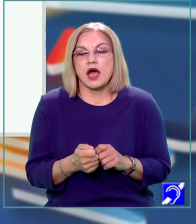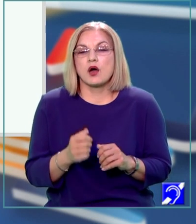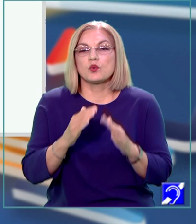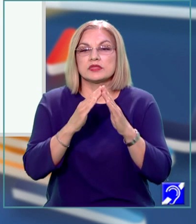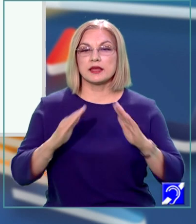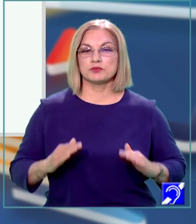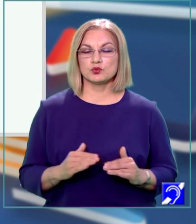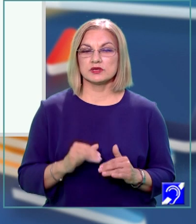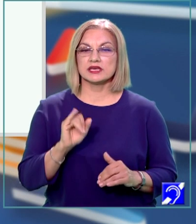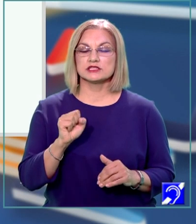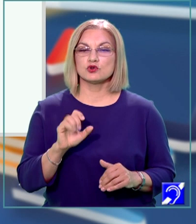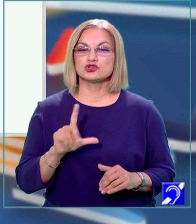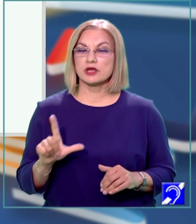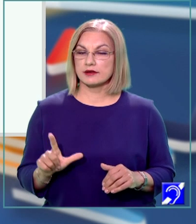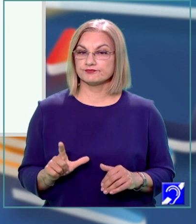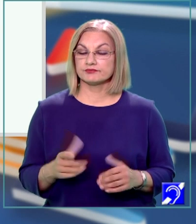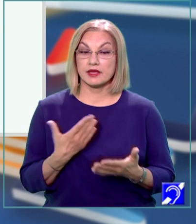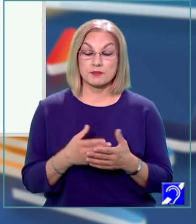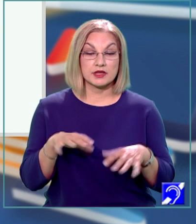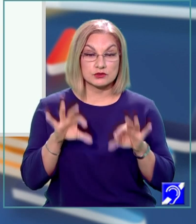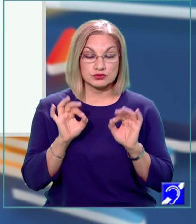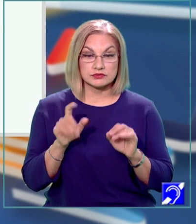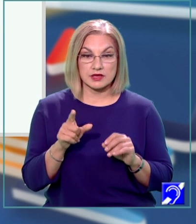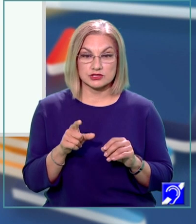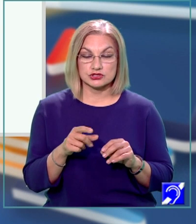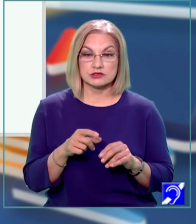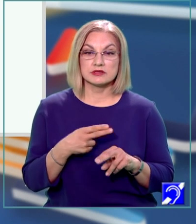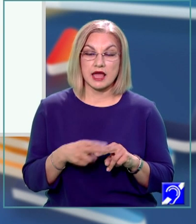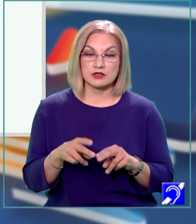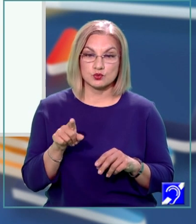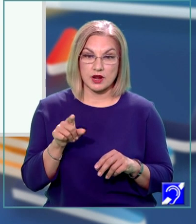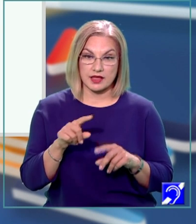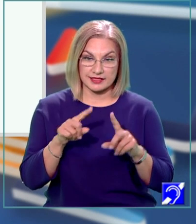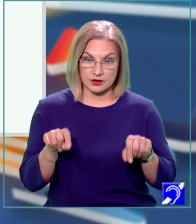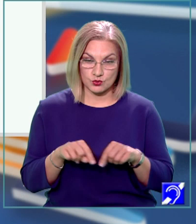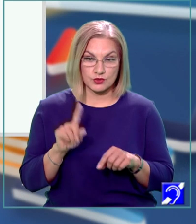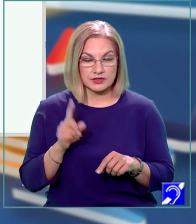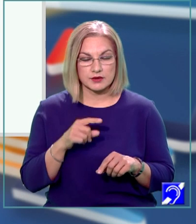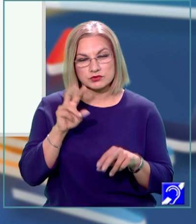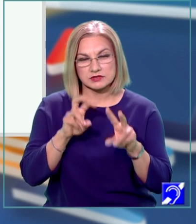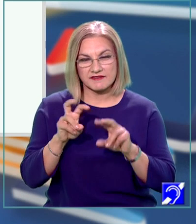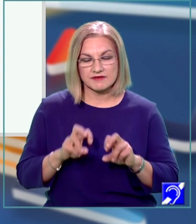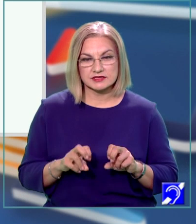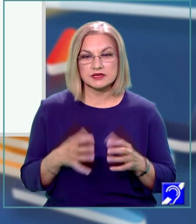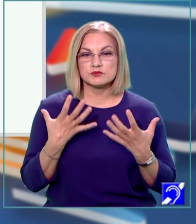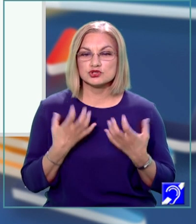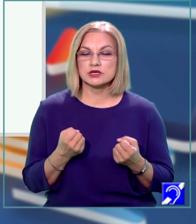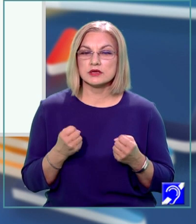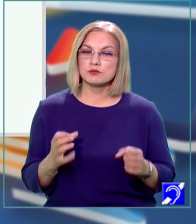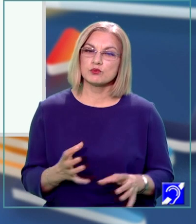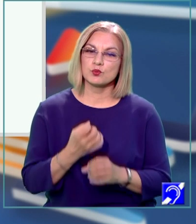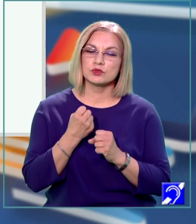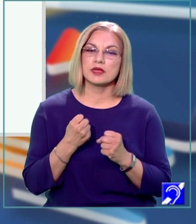Pentru a determina natura acestui triunghi, va trebui să investigăm ce putem observa despre